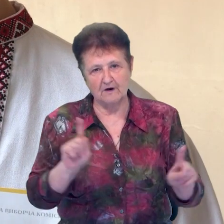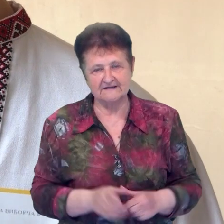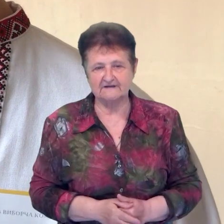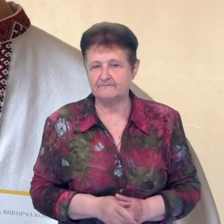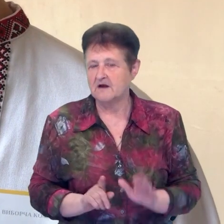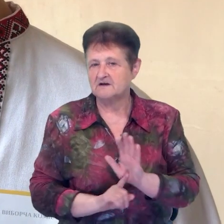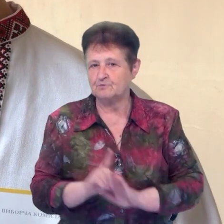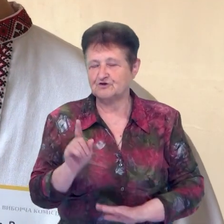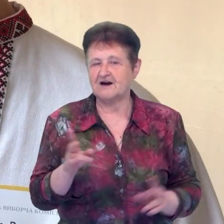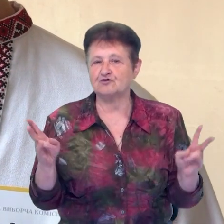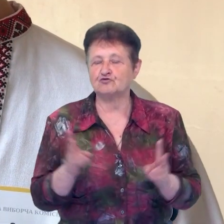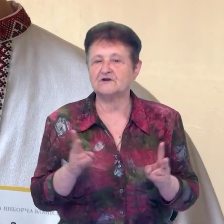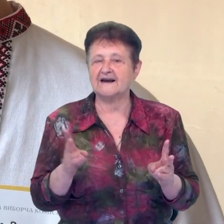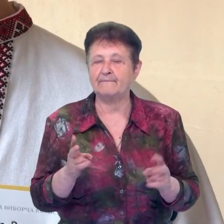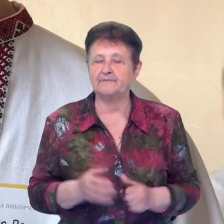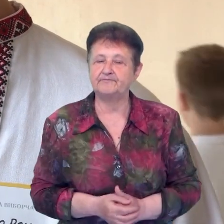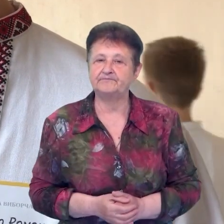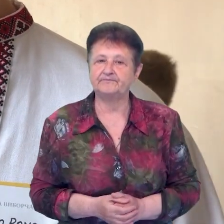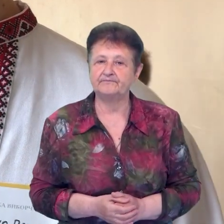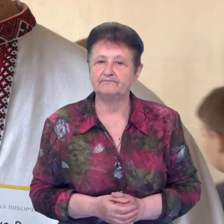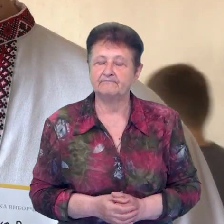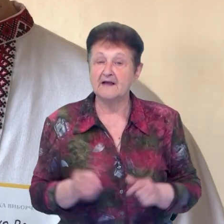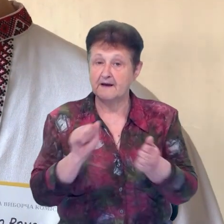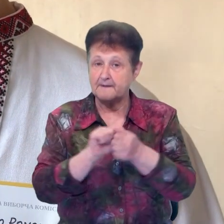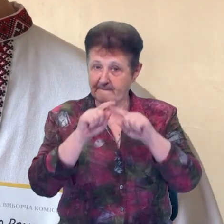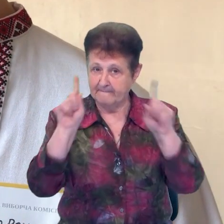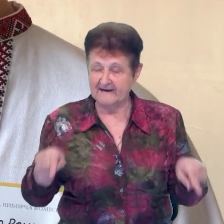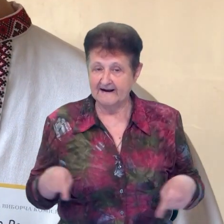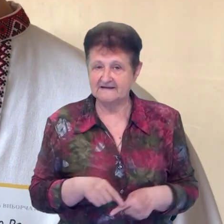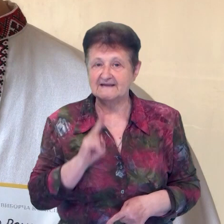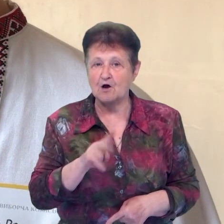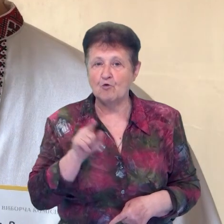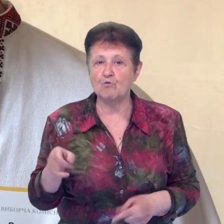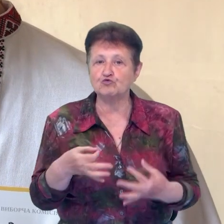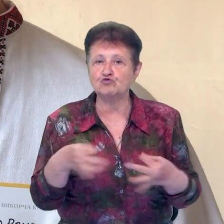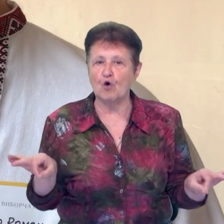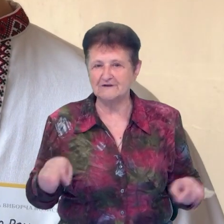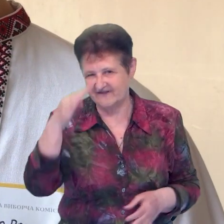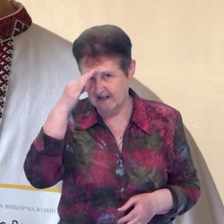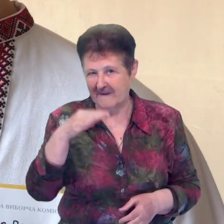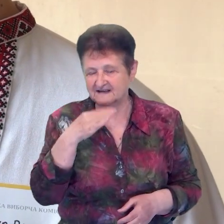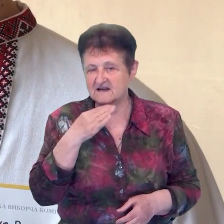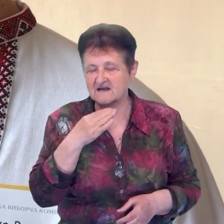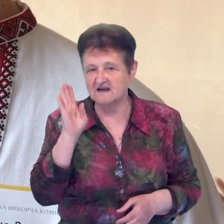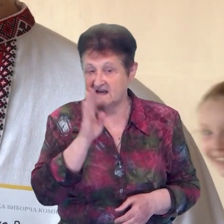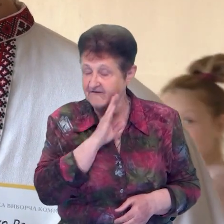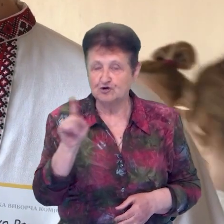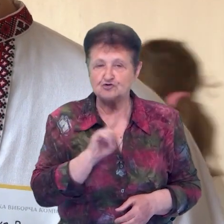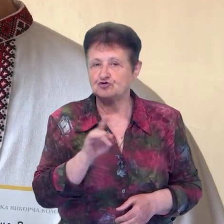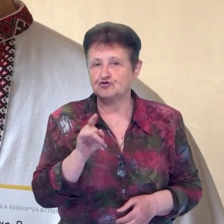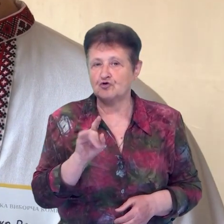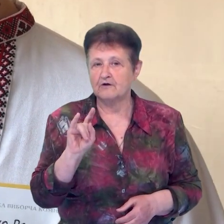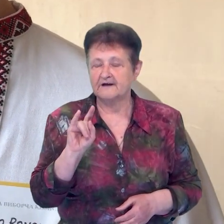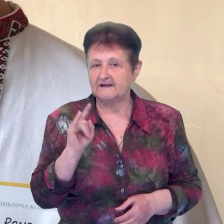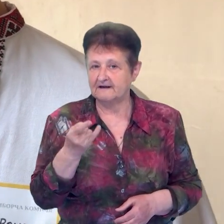потрібно дати папірець, на якому буде дозвіл батьків, що дитина